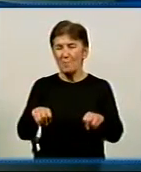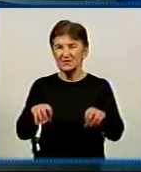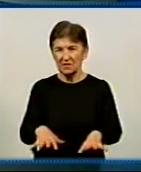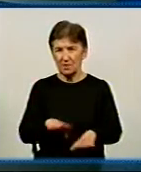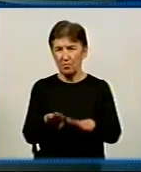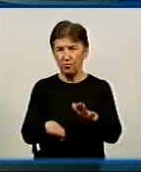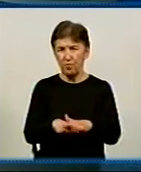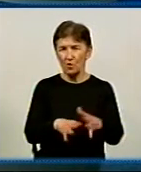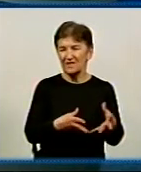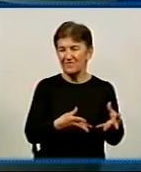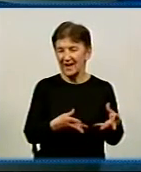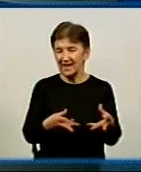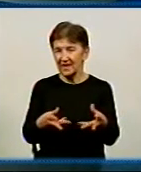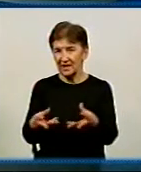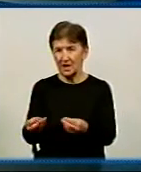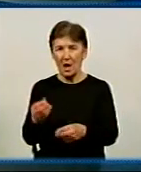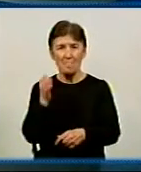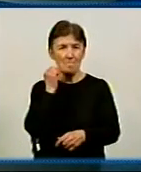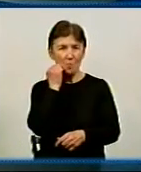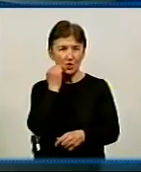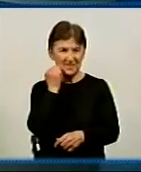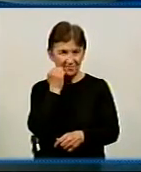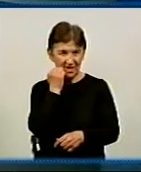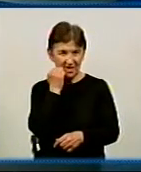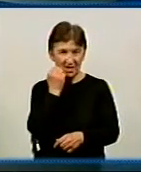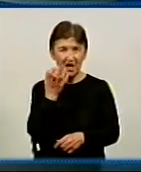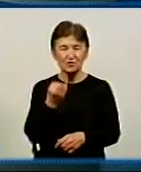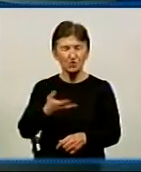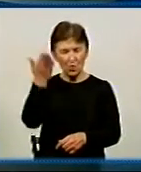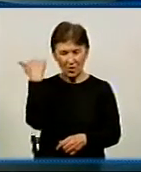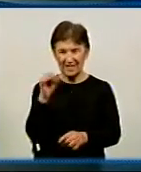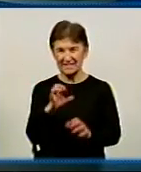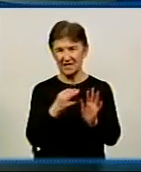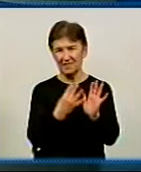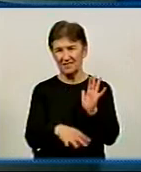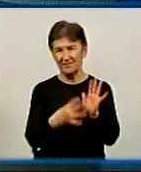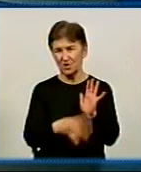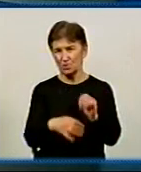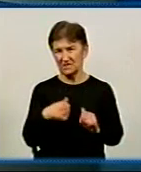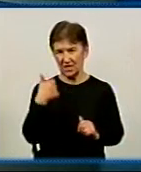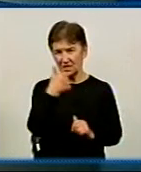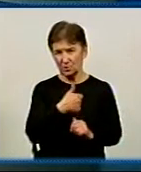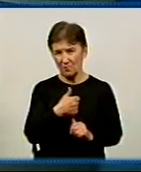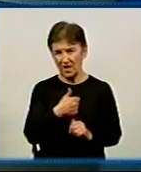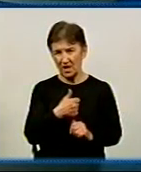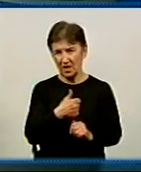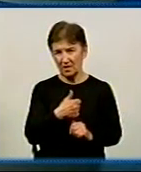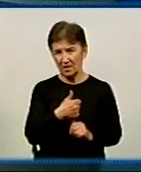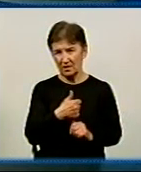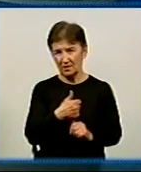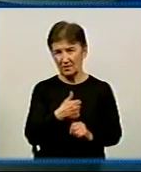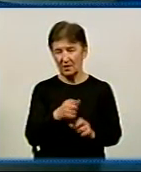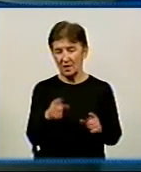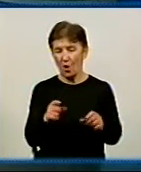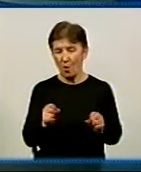влиянием, як би сказати, Москви, ну, ще з 90-х годів, як би закладувалась. І